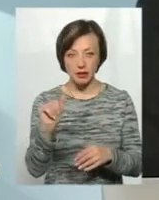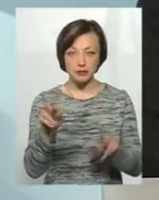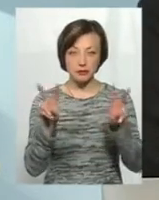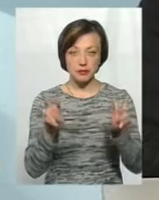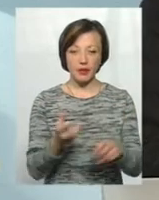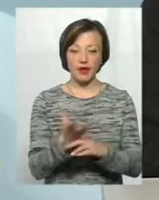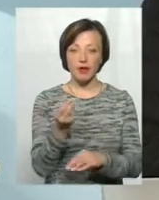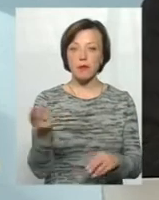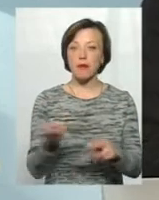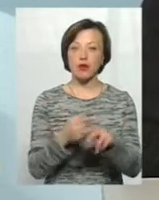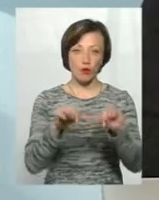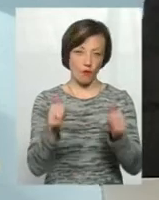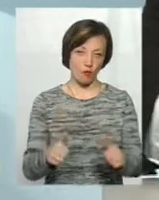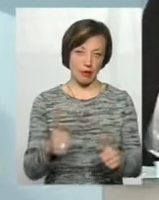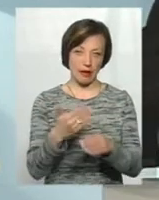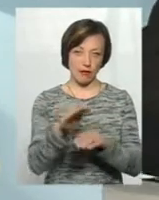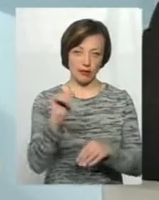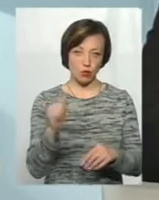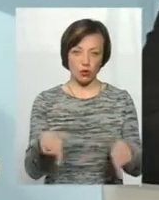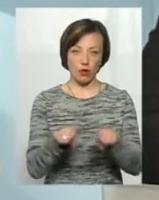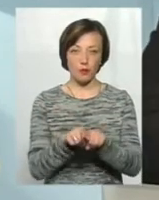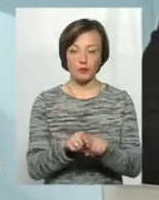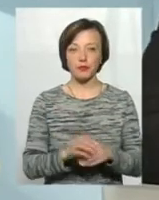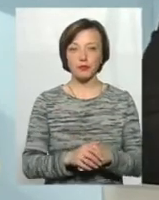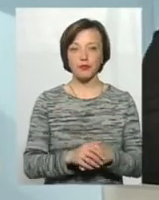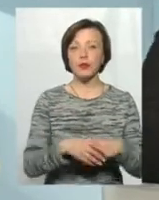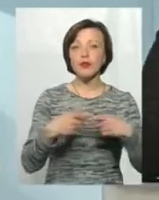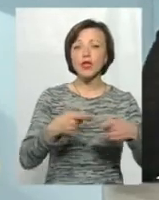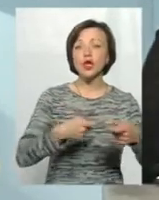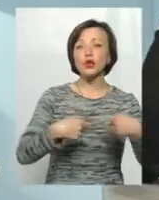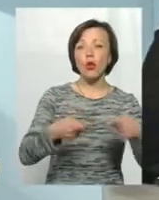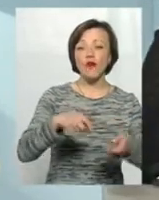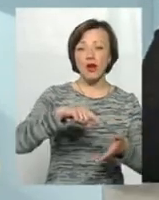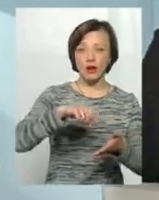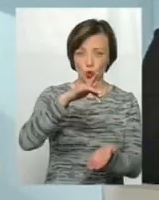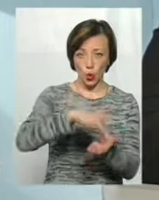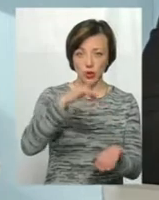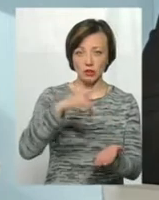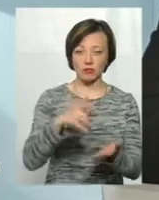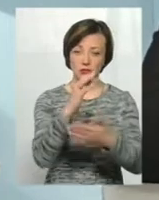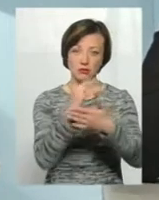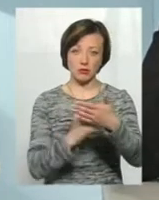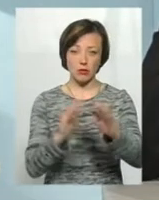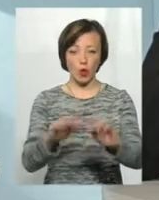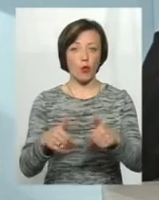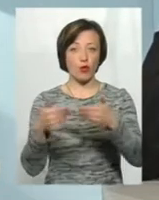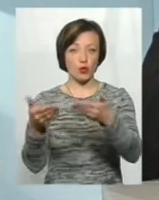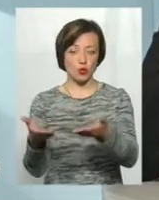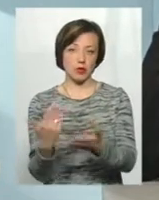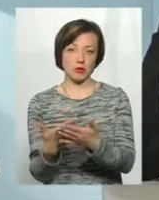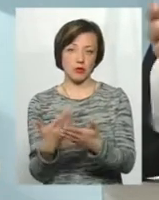без оформлення кредиту як такого. Тобто реалізатор, торгова точка, ті чи інші позиції торгові пропонує на